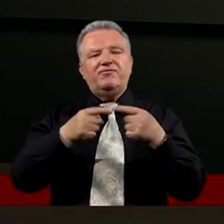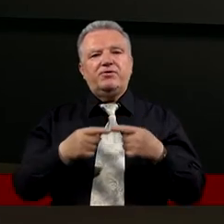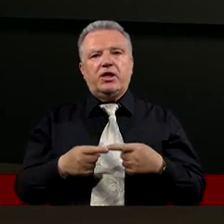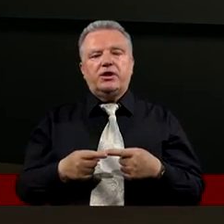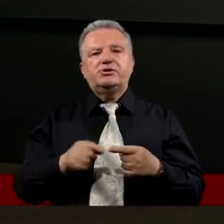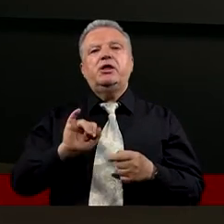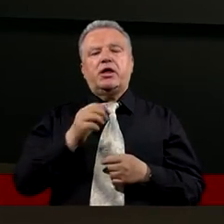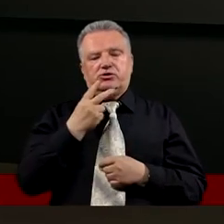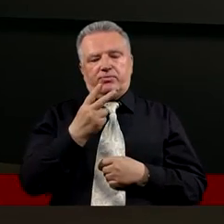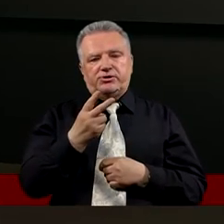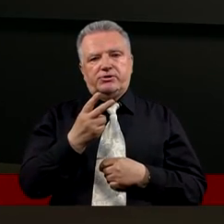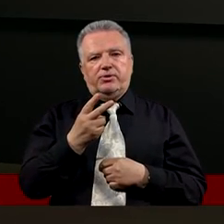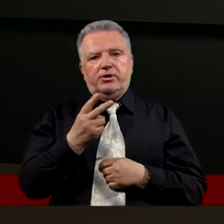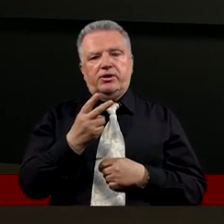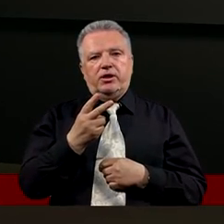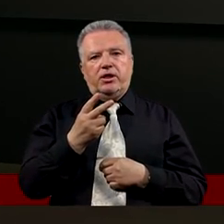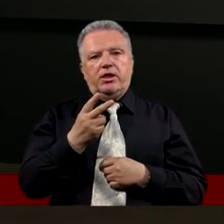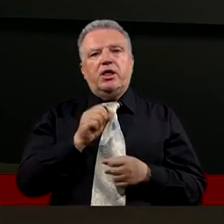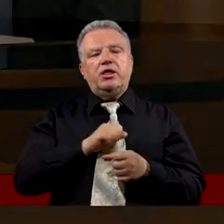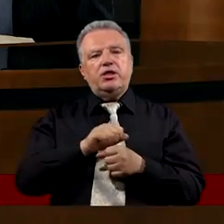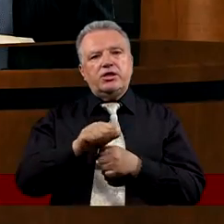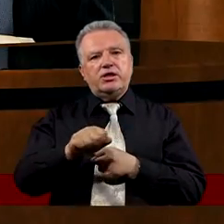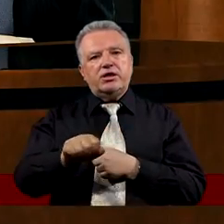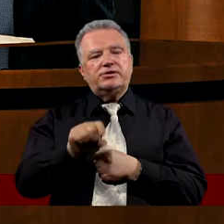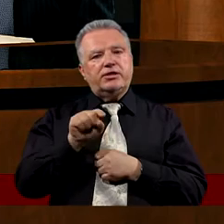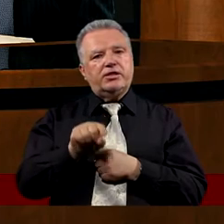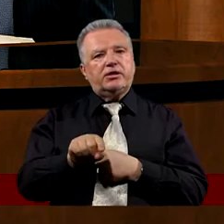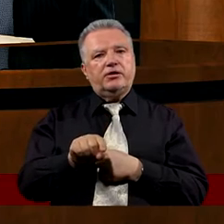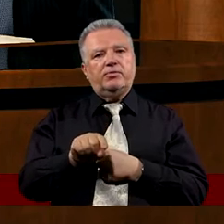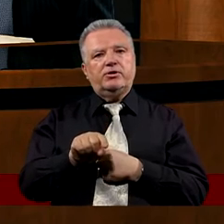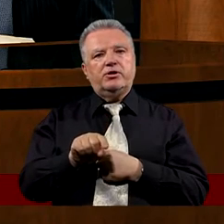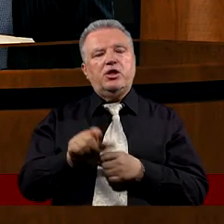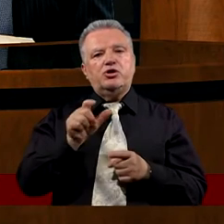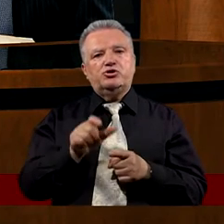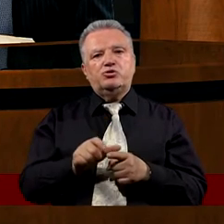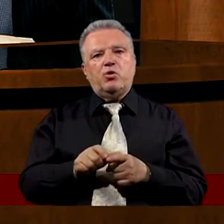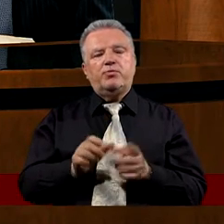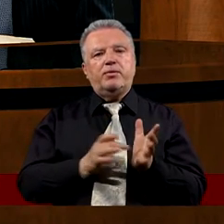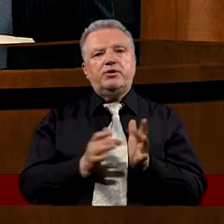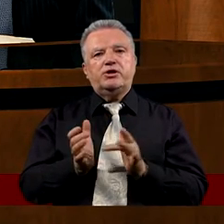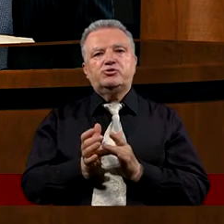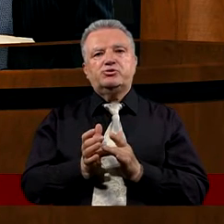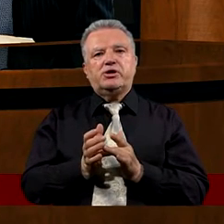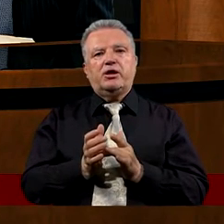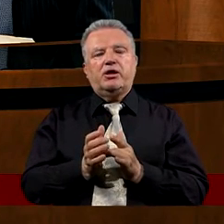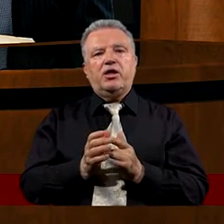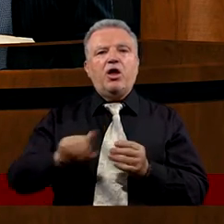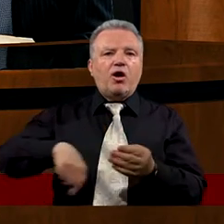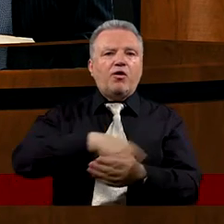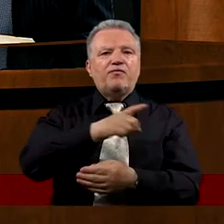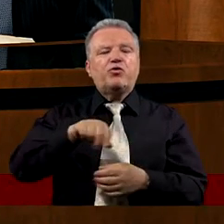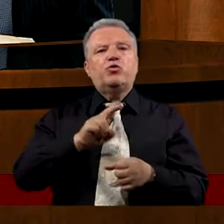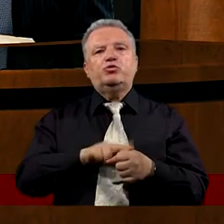werset, jak za chwilkę zobaczymy, jest takim słowem Jezusa Chrystusa,